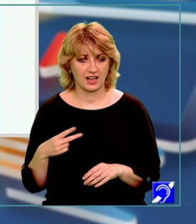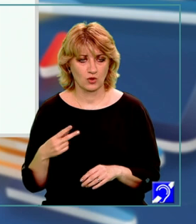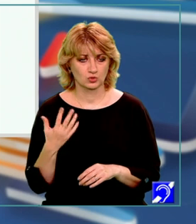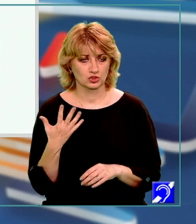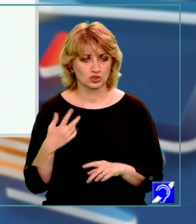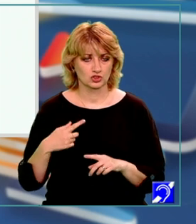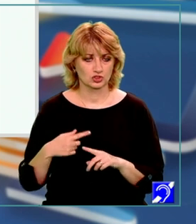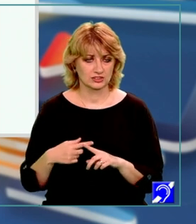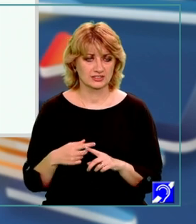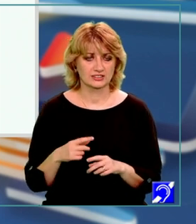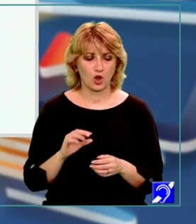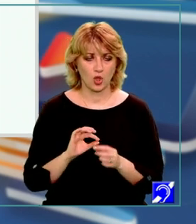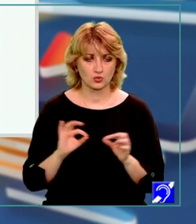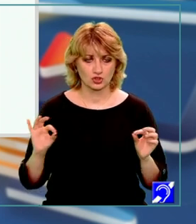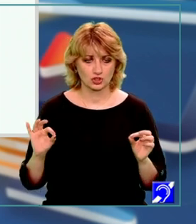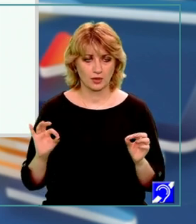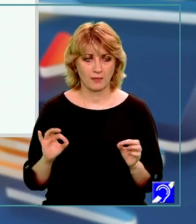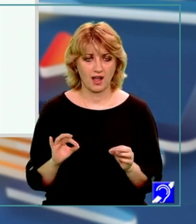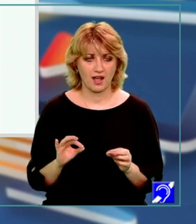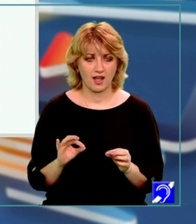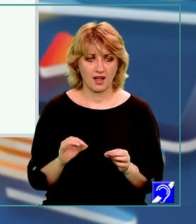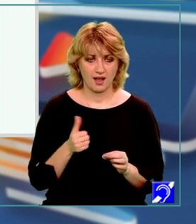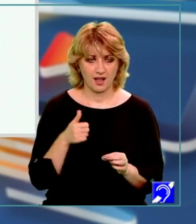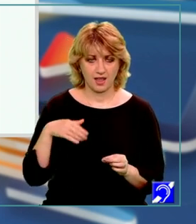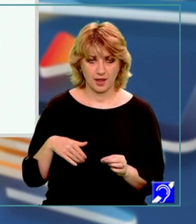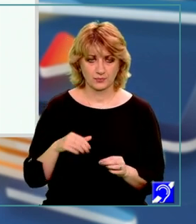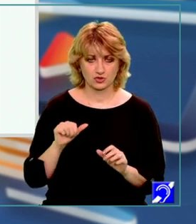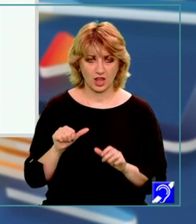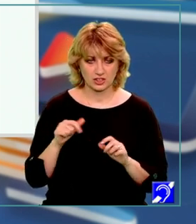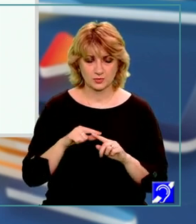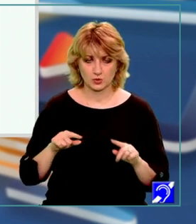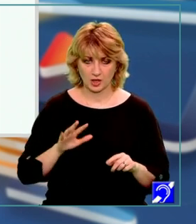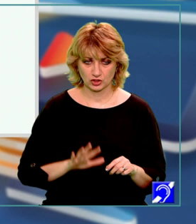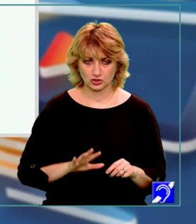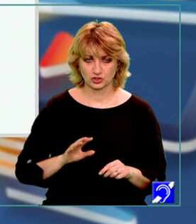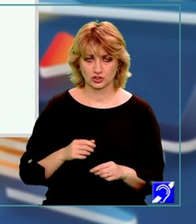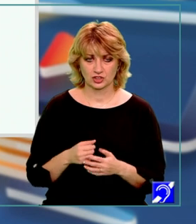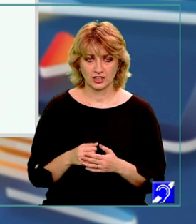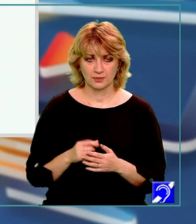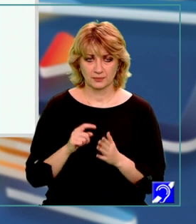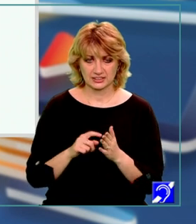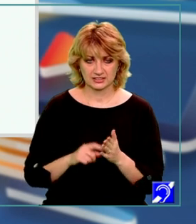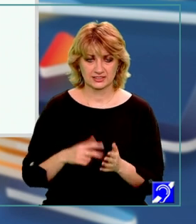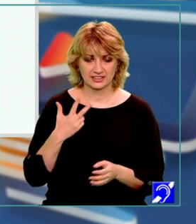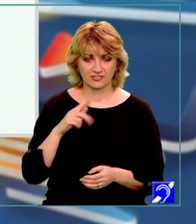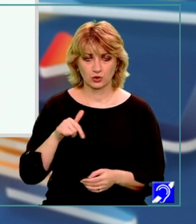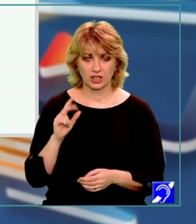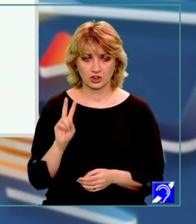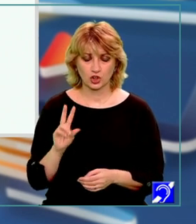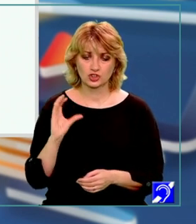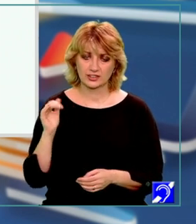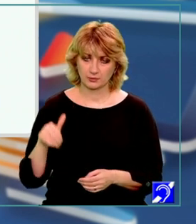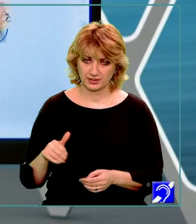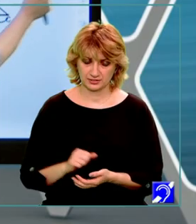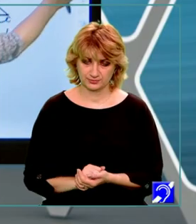deci lungimea segmentului AM este egală cu 16 supra 5 decimal este egal cu 3,2